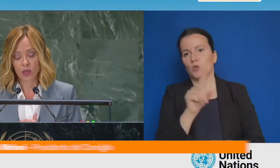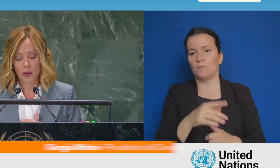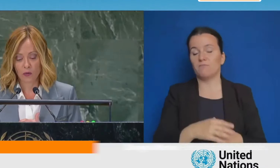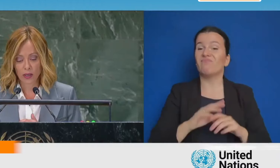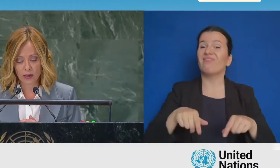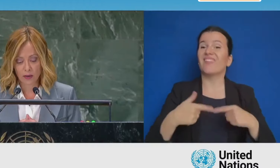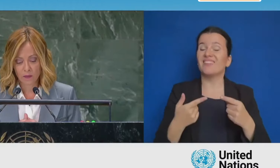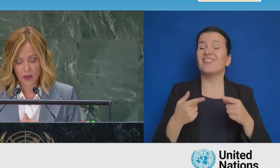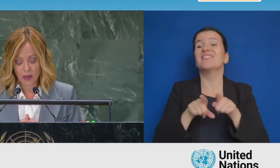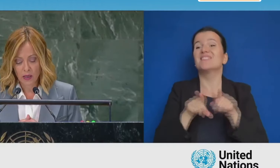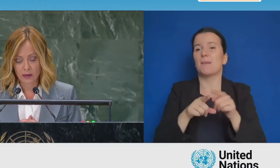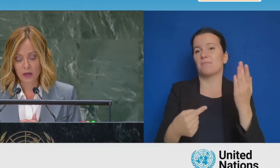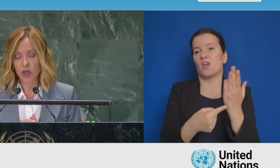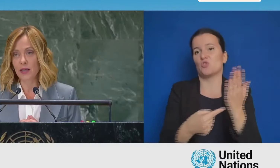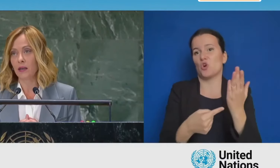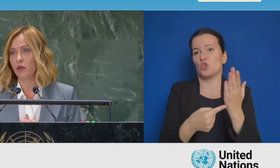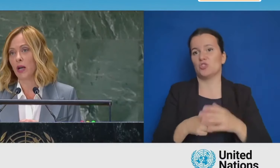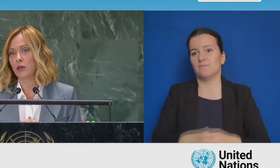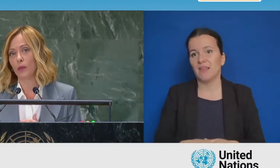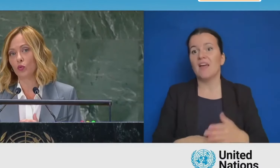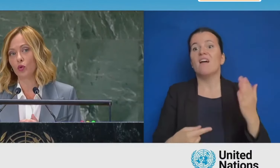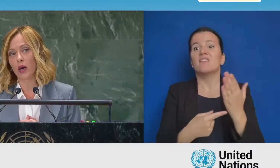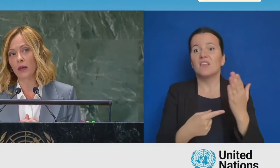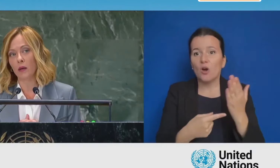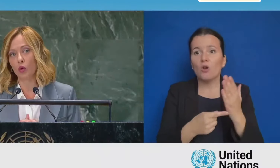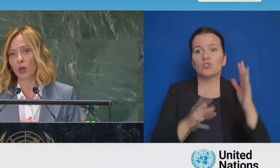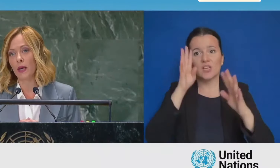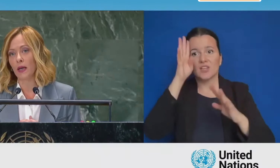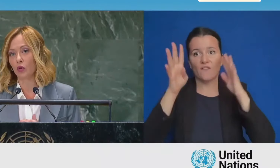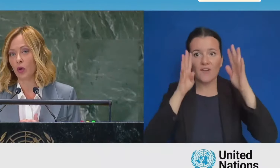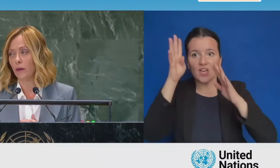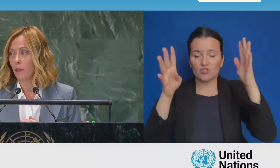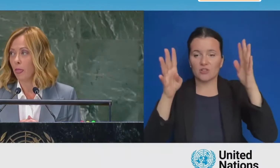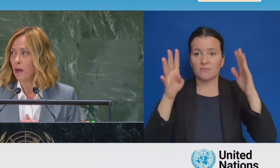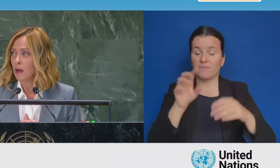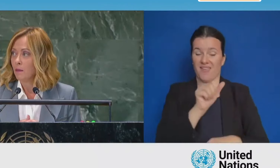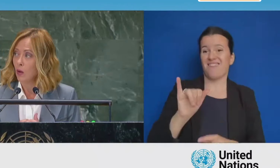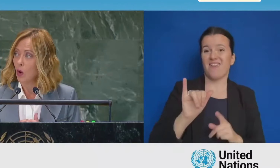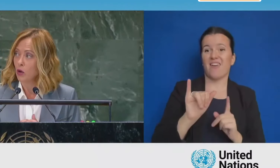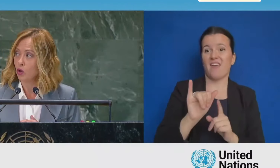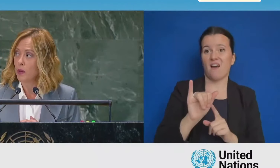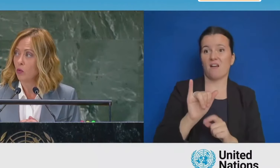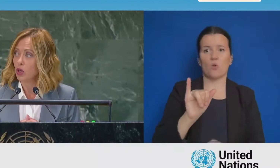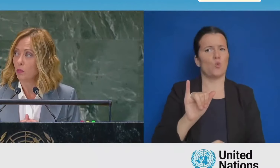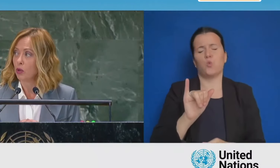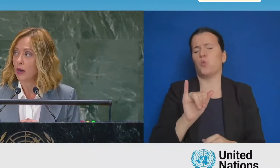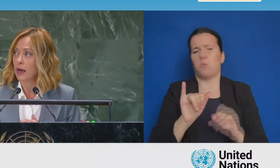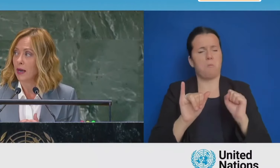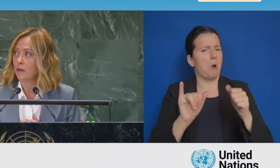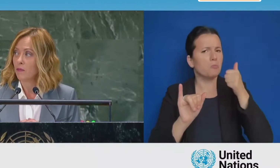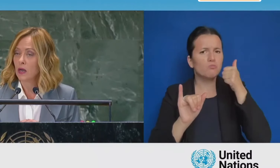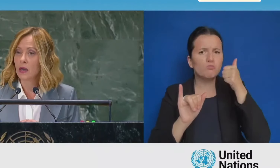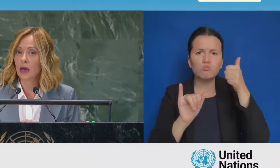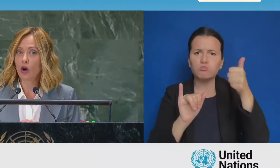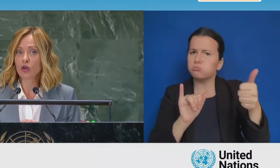consapevolezza. L'intelligenza artificiale è soprattutto un grande moltiplicatore, ma la domanda alla quale noi dobbiamo rispondere